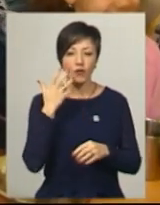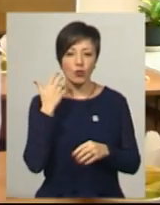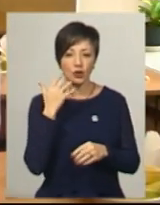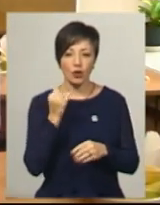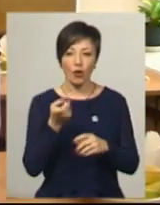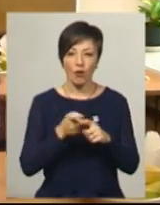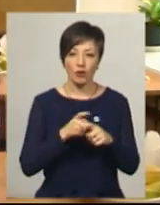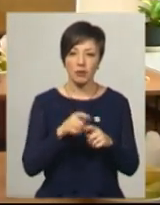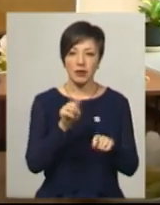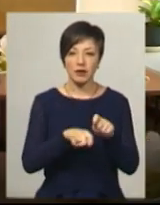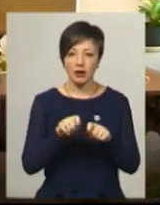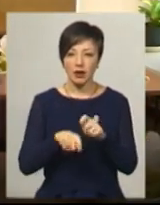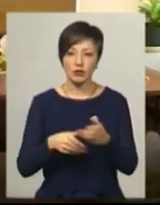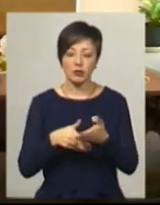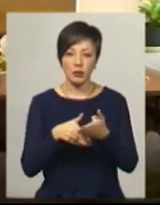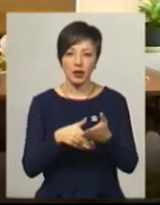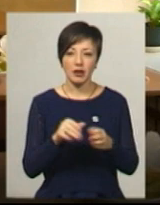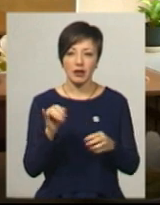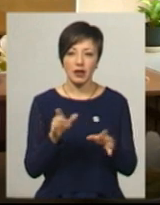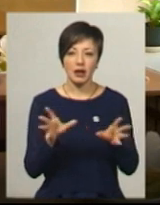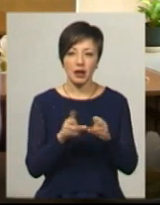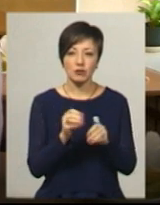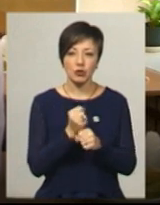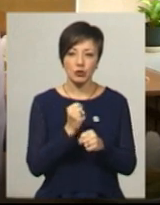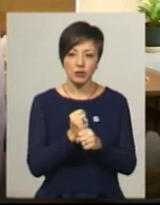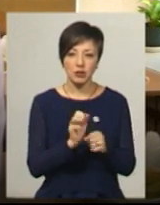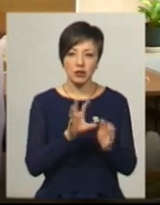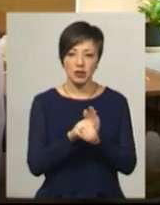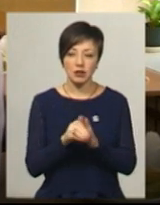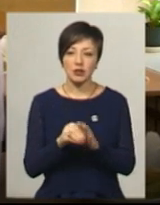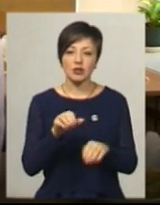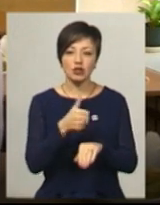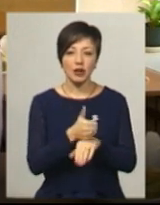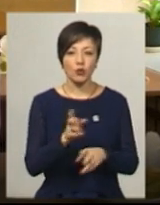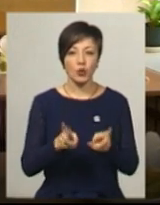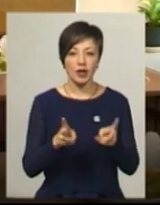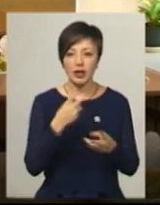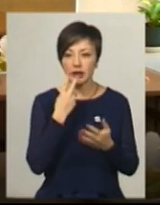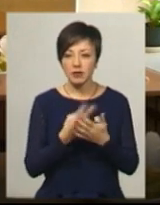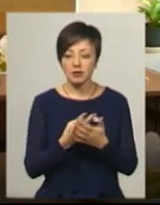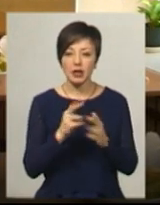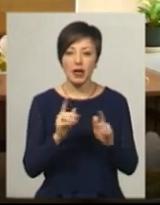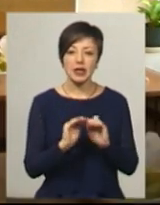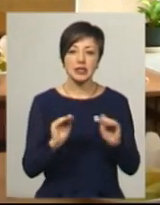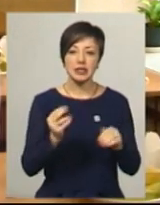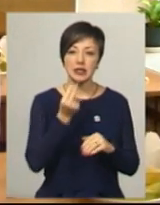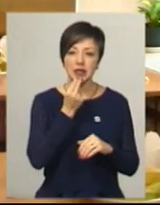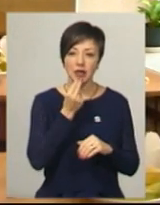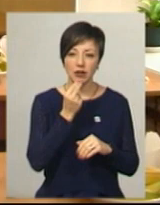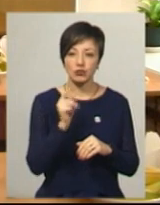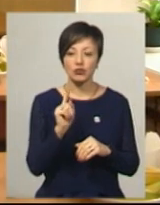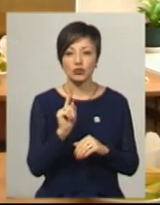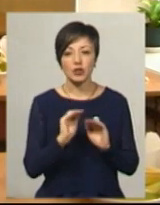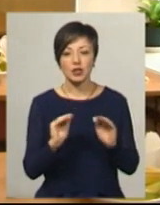овочі. Перевіряю і допомагаю, і разом робимо закладки з кухарями, дивимося, як діти їдять,